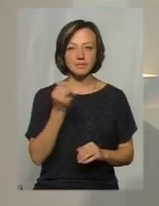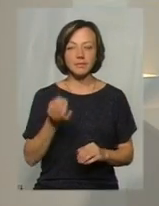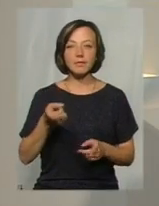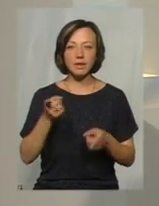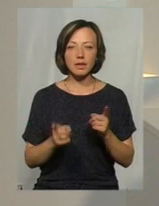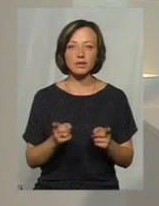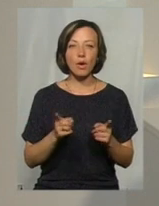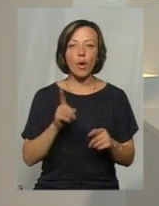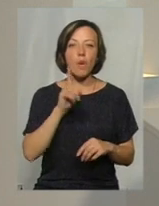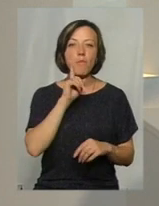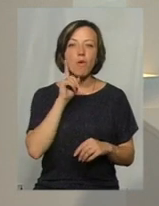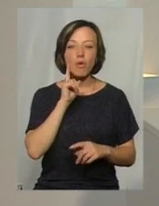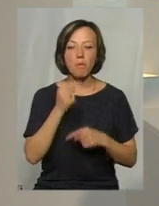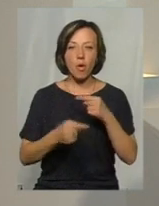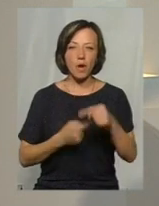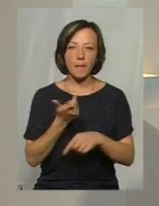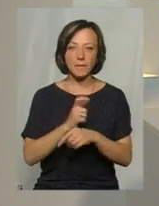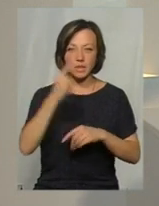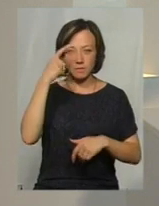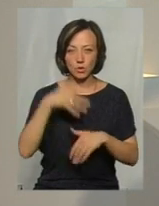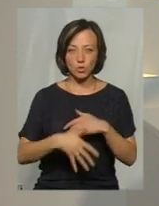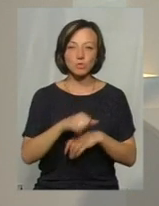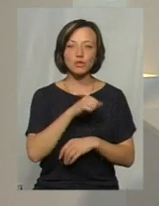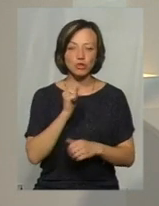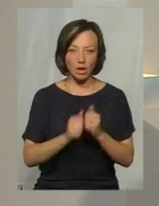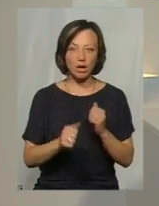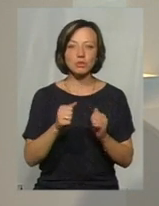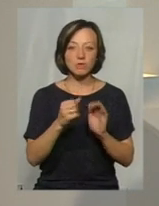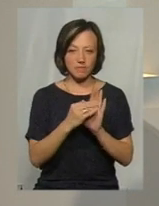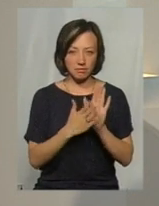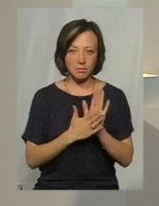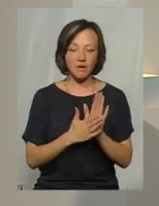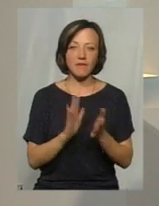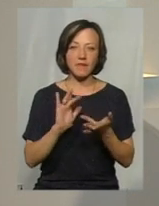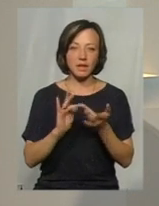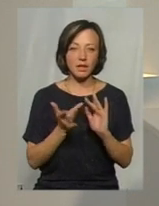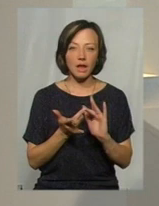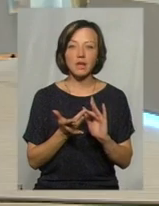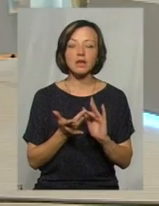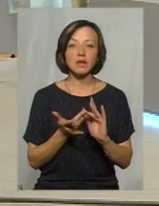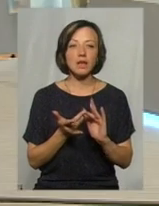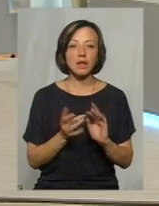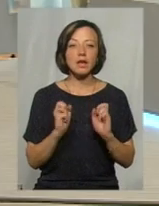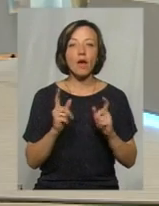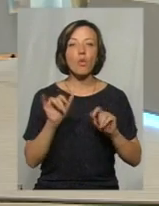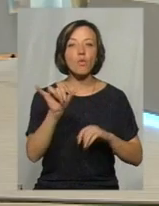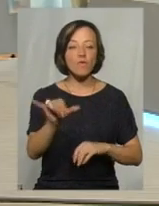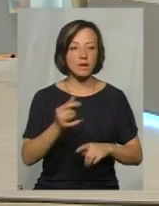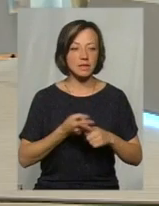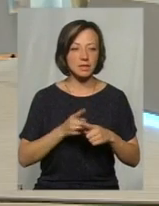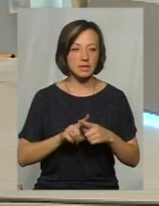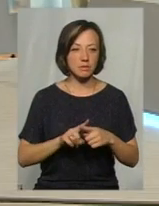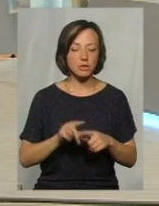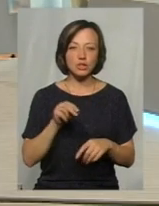молодше покоління більш свідоме. часто це відзначаємо в соцмережах. Пані Наталія, як у вас із цим?